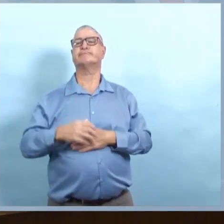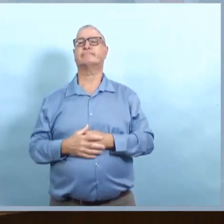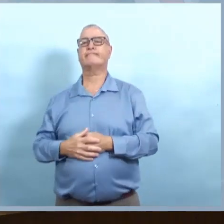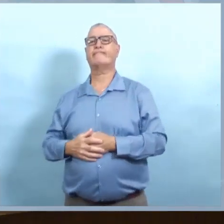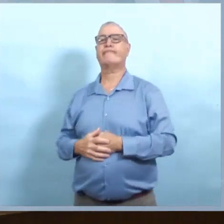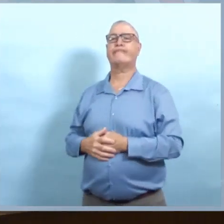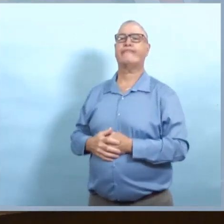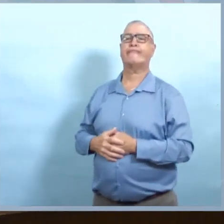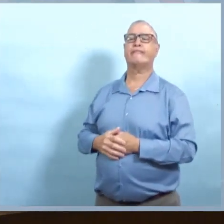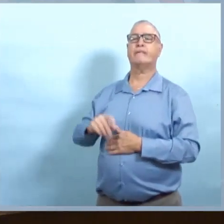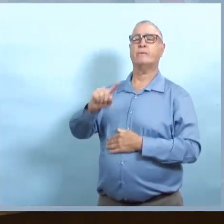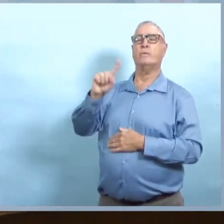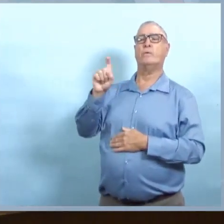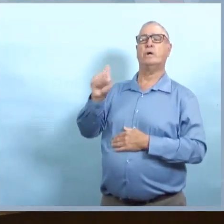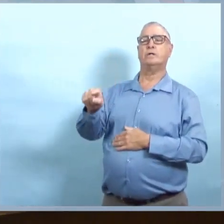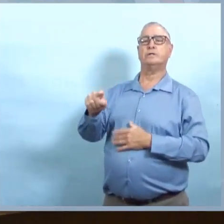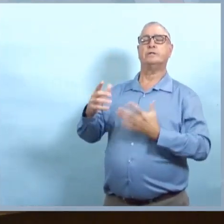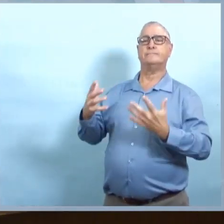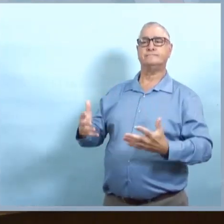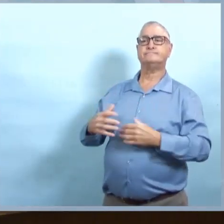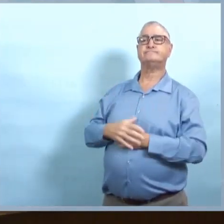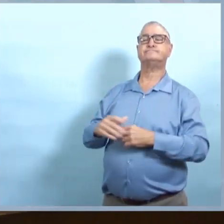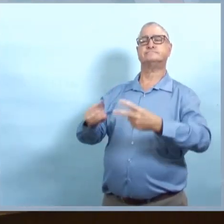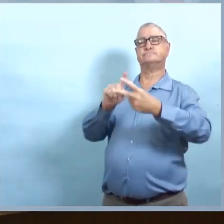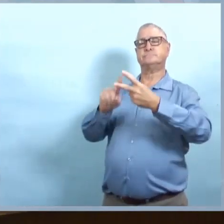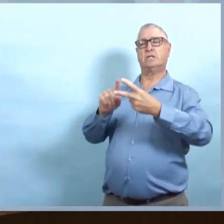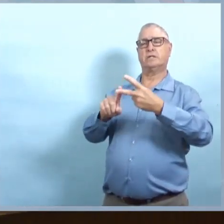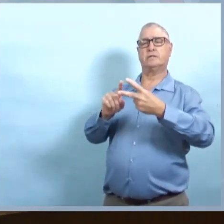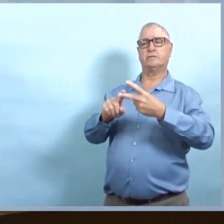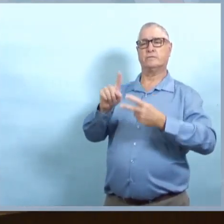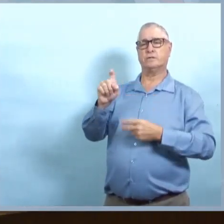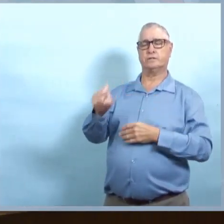et l'isolement de ces contacts et la recherche d'autres contacts.